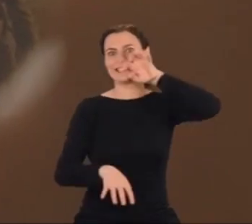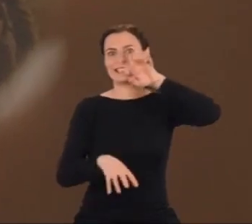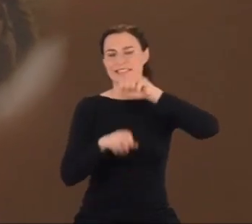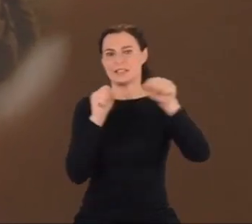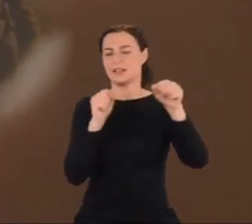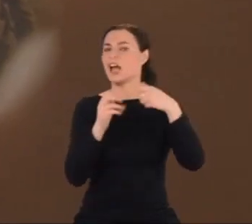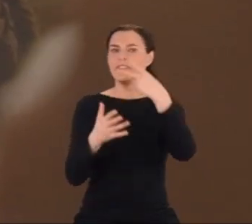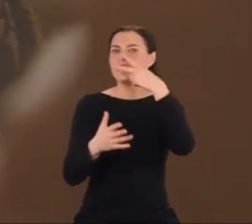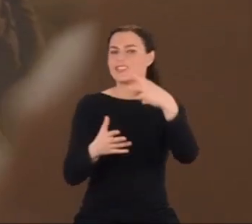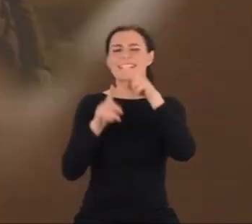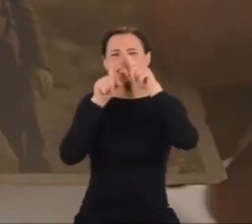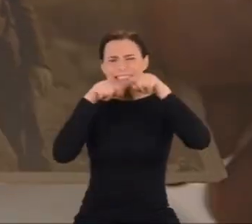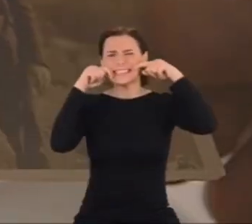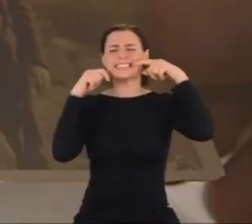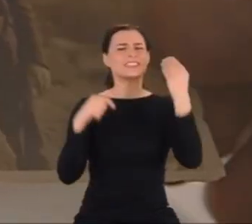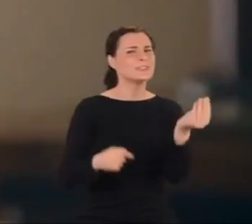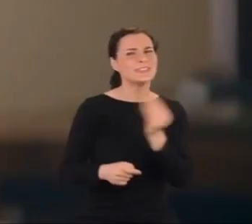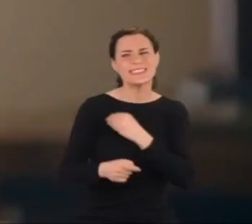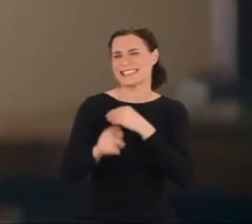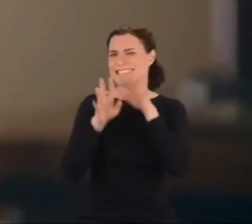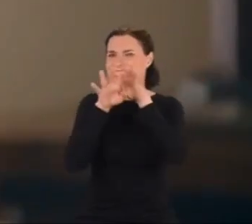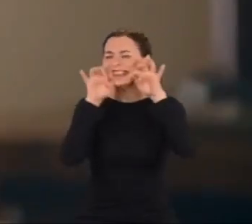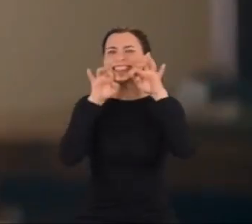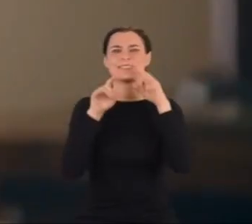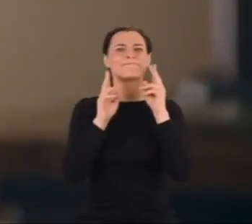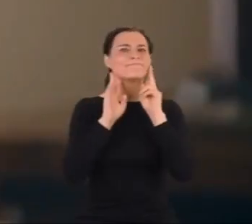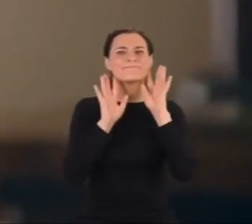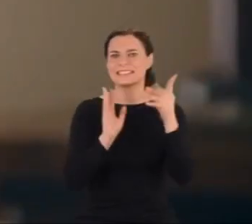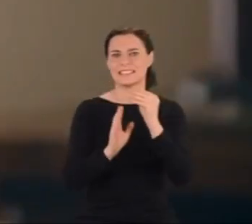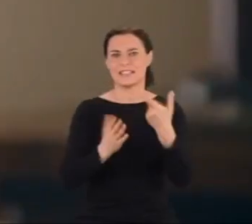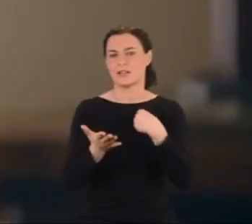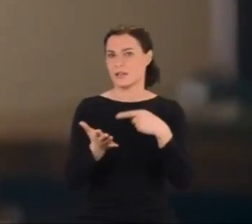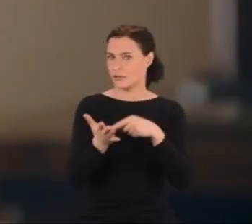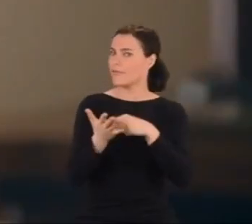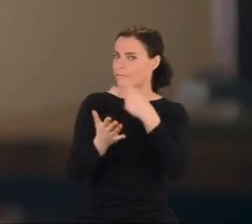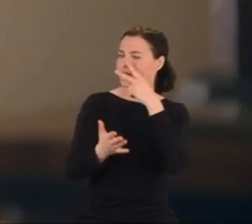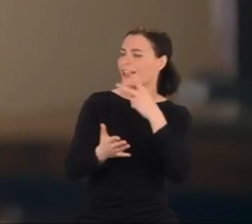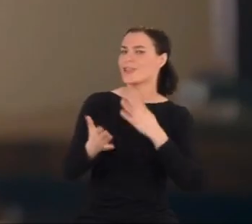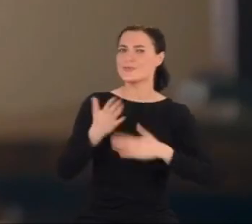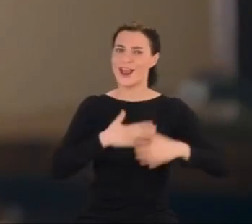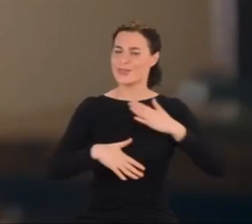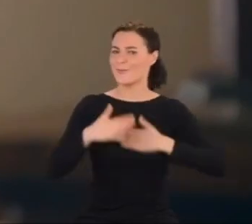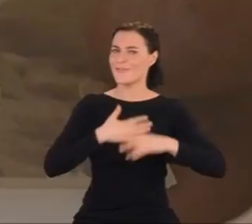więcej niż uśmiech. Szczery, radosny śmiech. Wygląda na uradowanego.